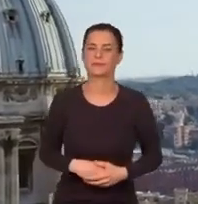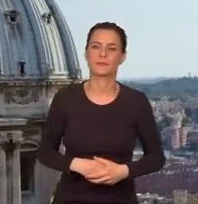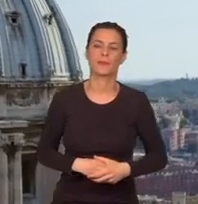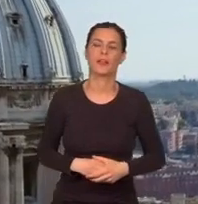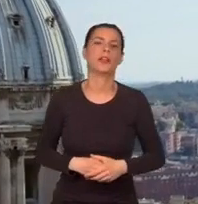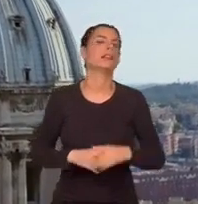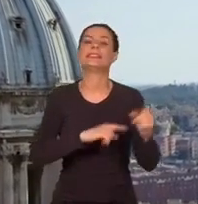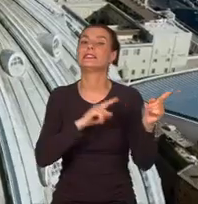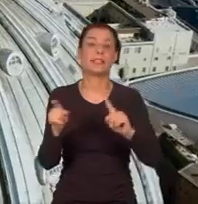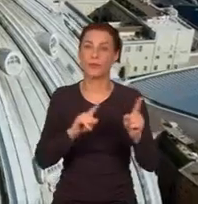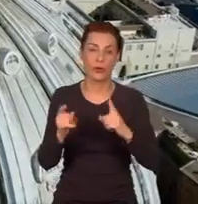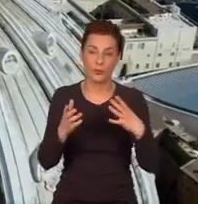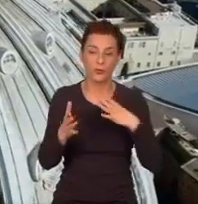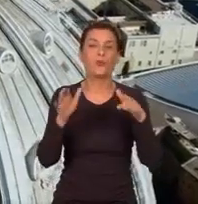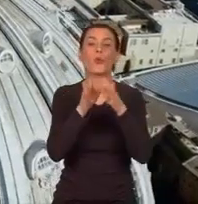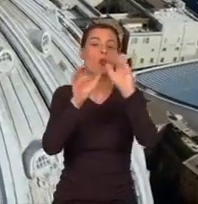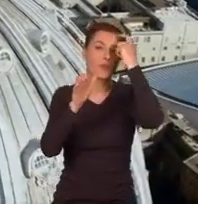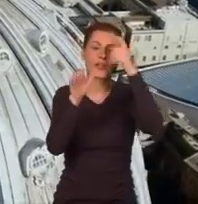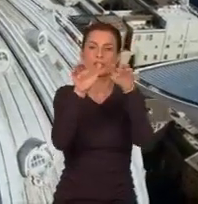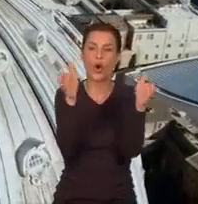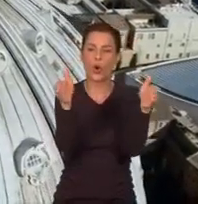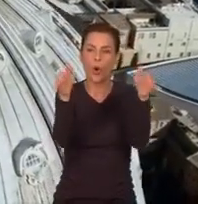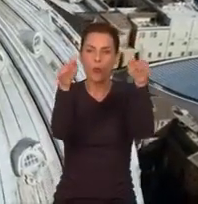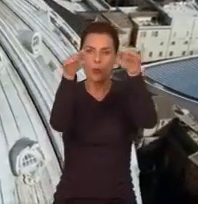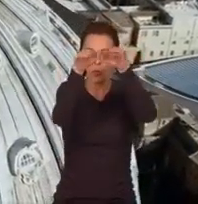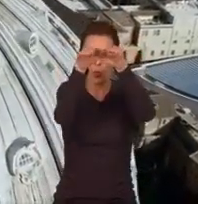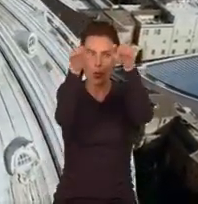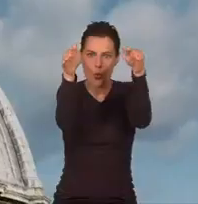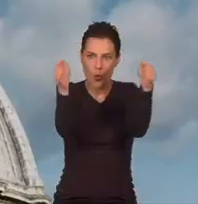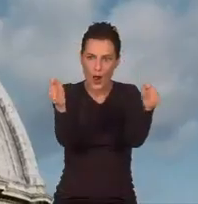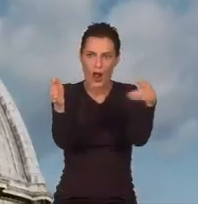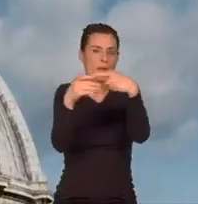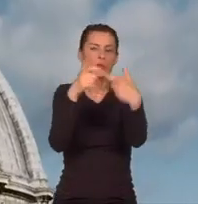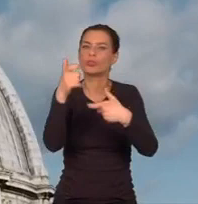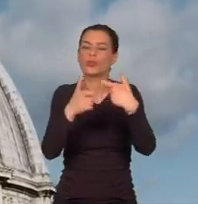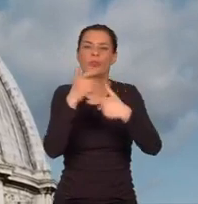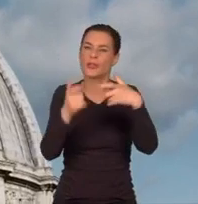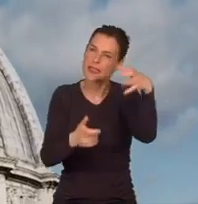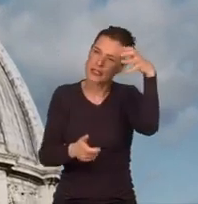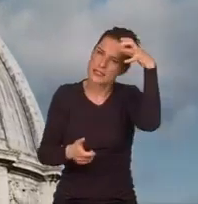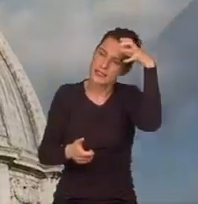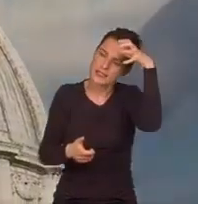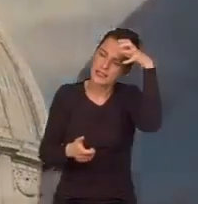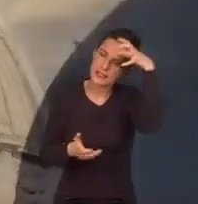Symbol tej okazałości, kopuła Bazyliki, wydaje się zaplanowany w jednym przebłysłu geniuszu.